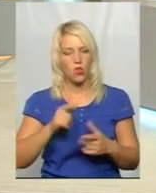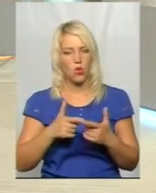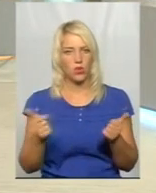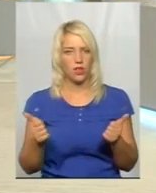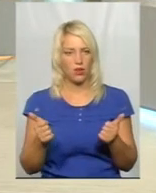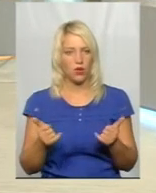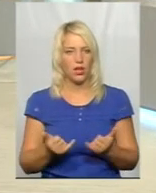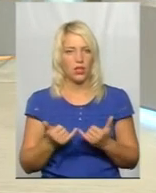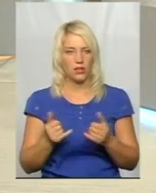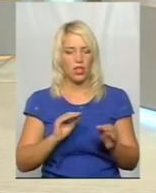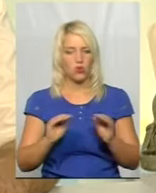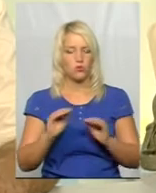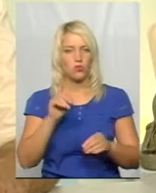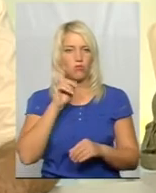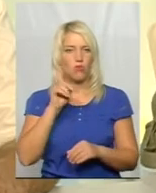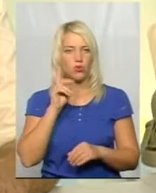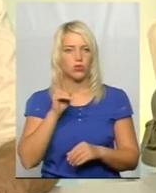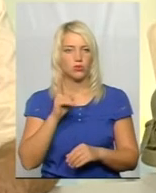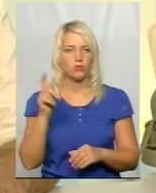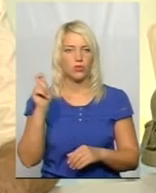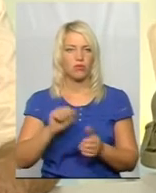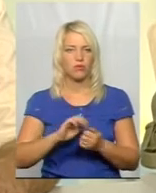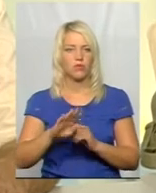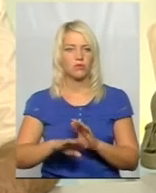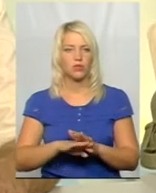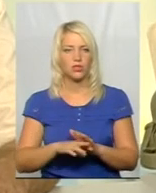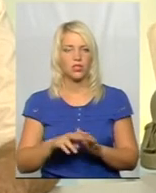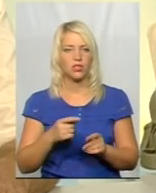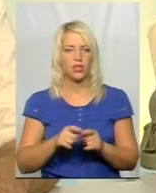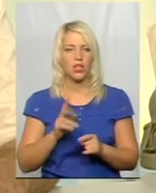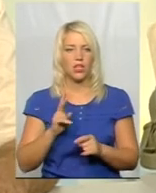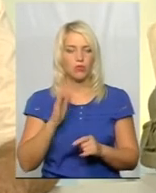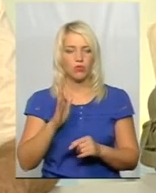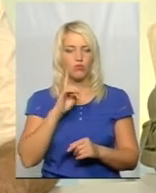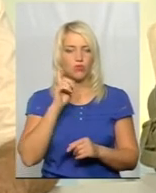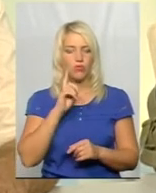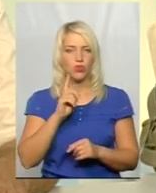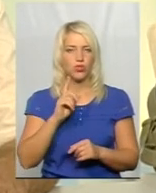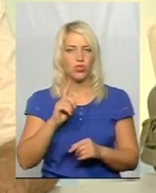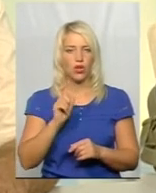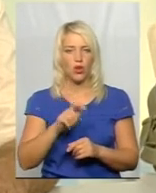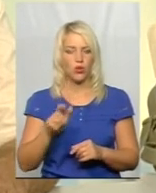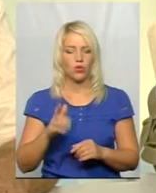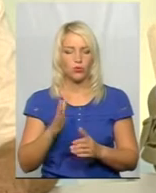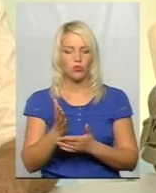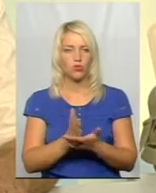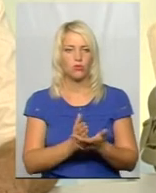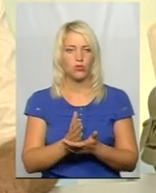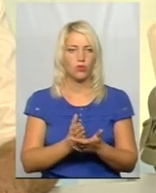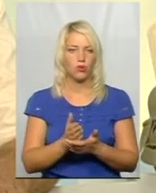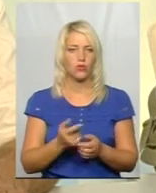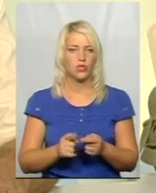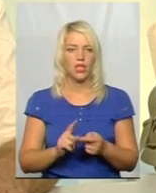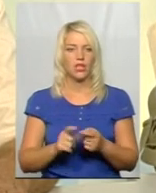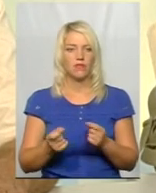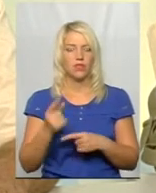для розміщення молоді, яка приїде саме в Кам'янець-Подільський, і обслуговувати їх, будуть молоді люди, учні цього навчального закладу. І виникло